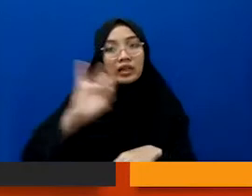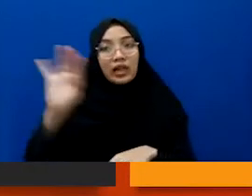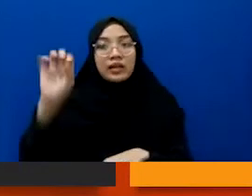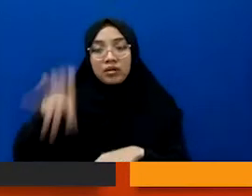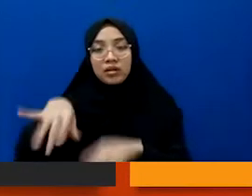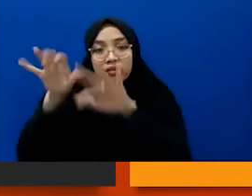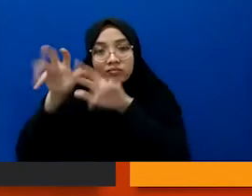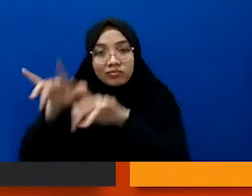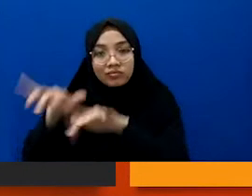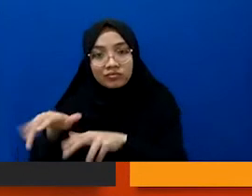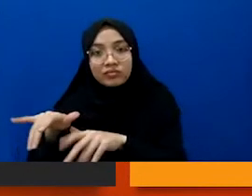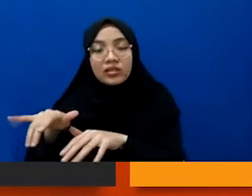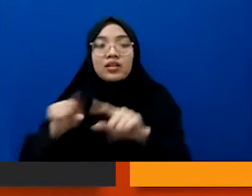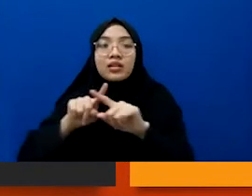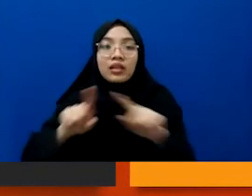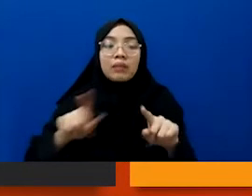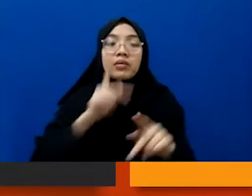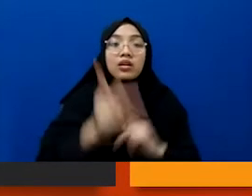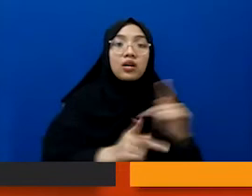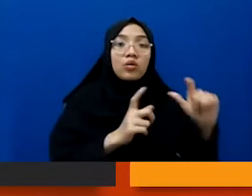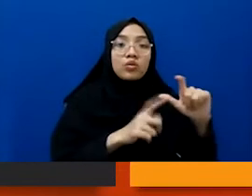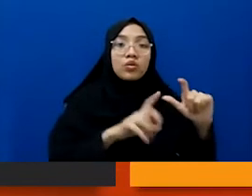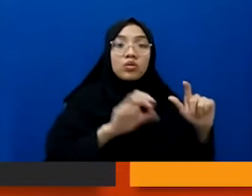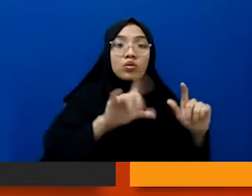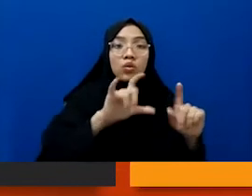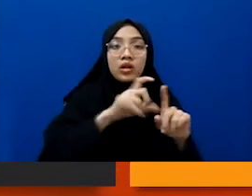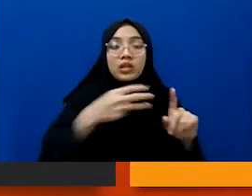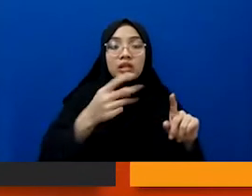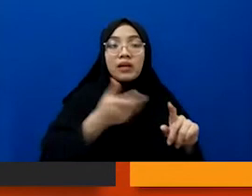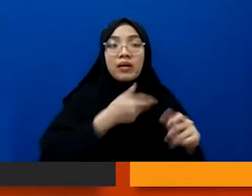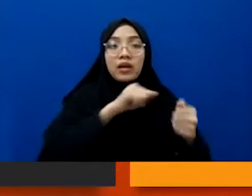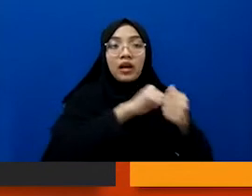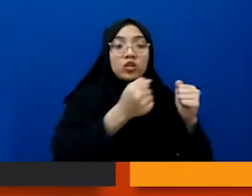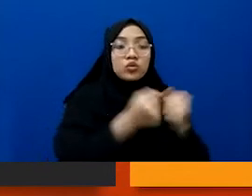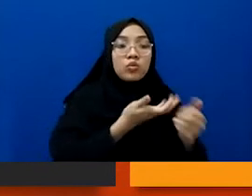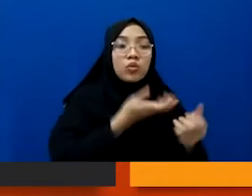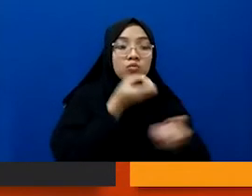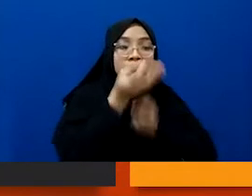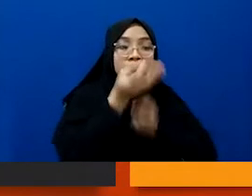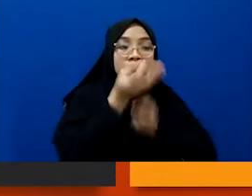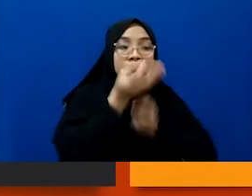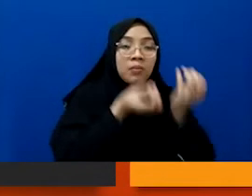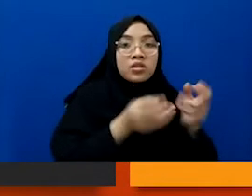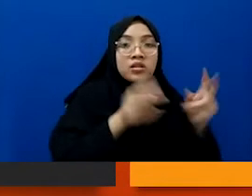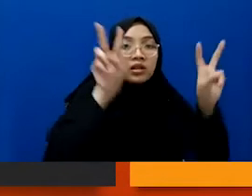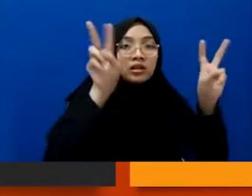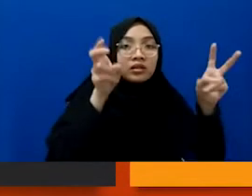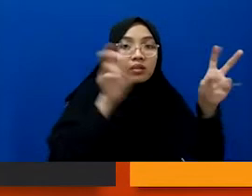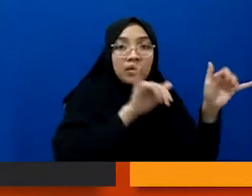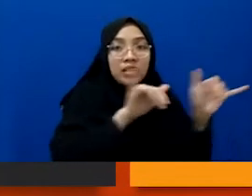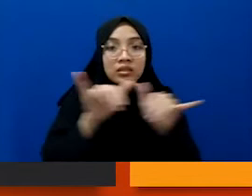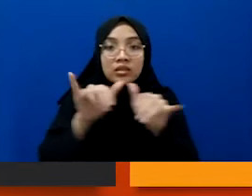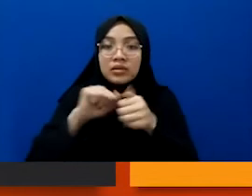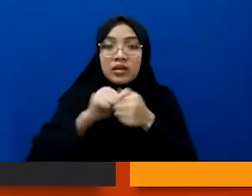menulisnya. Tapi kemudian kalau misalnya Solidary akan mengungkap kasus yang apa, tema yang sama, tetapi